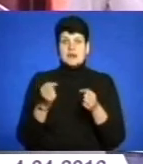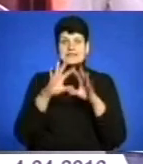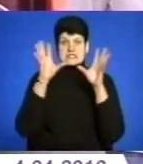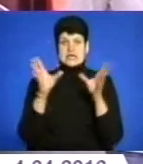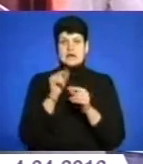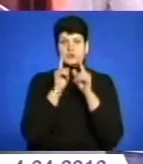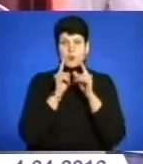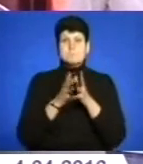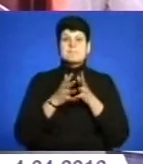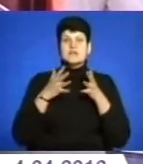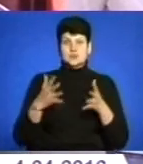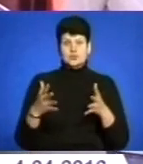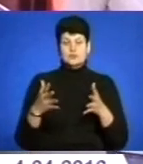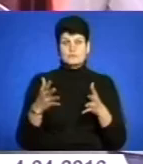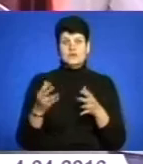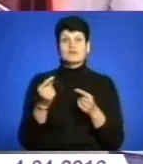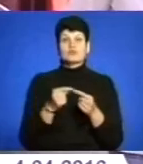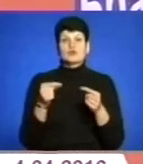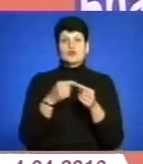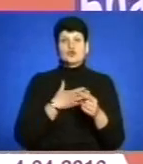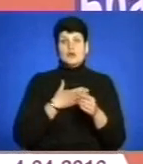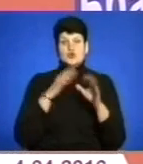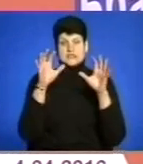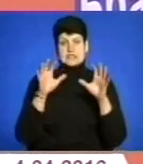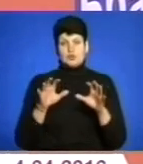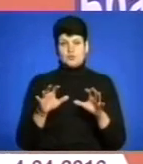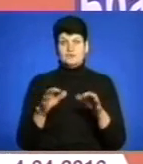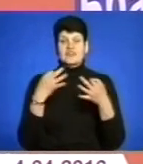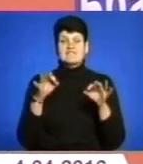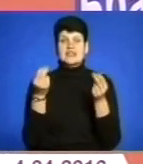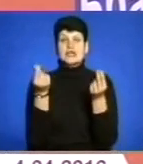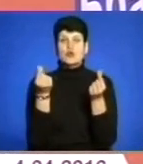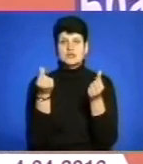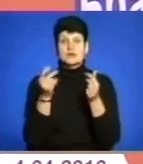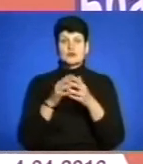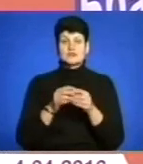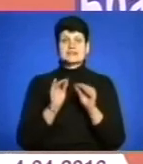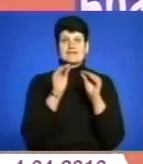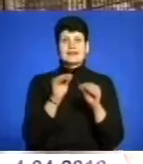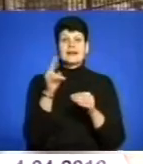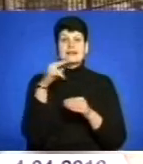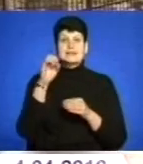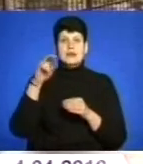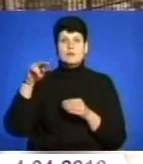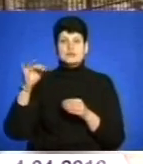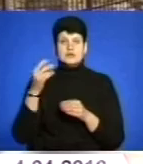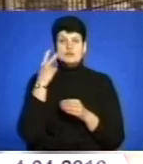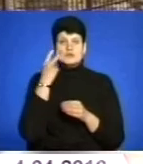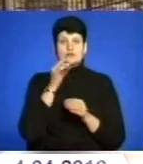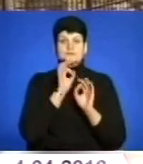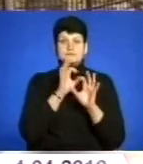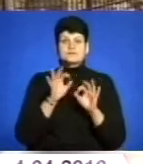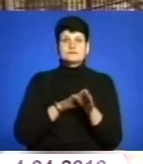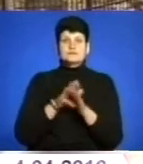зборами, більшістю відповідно до нашого статуту. Вільні кошти на рахунку розміщують на депозит. Постійно звітують про